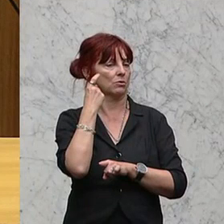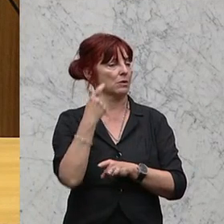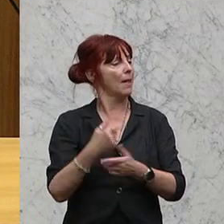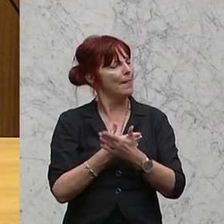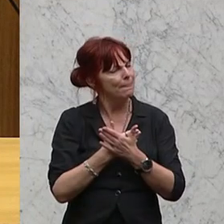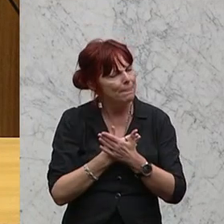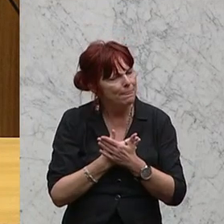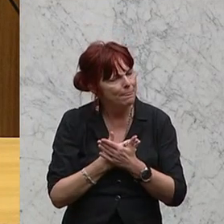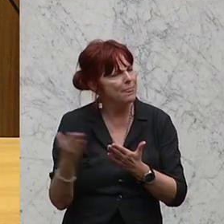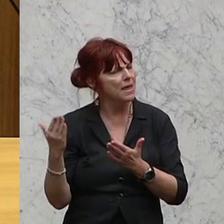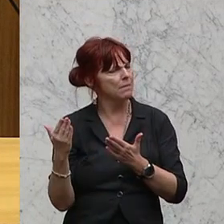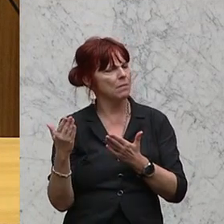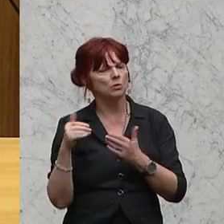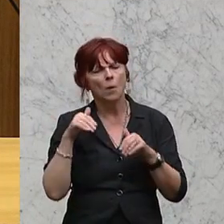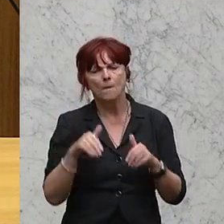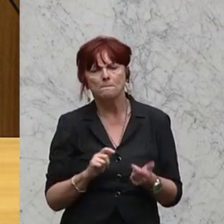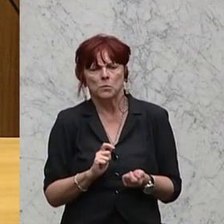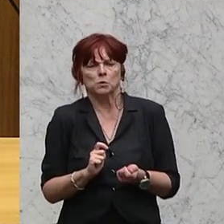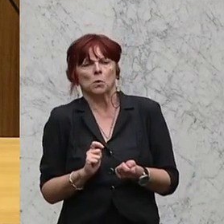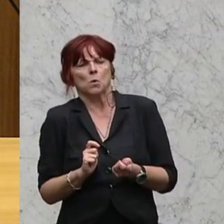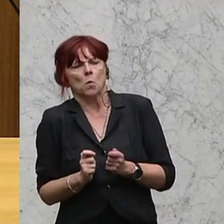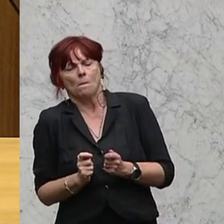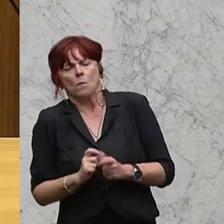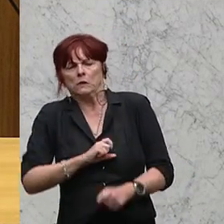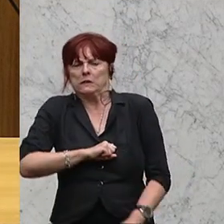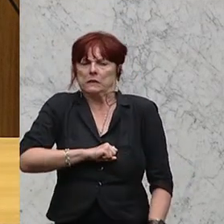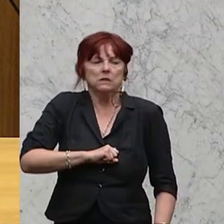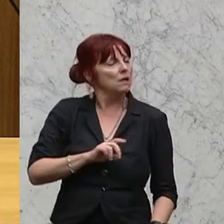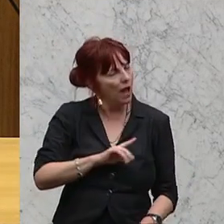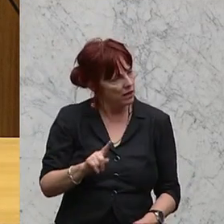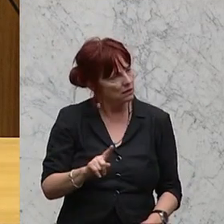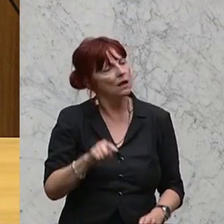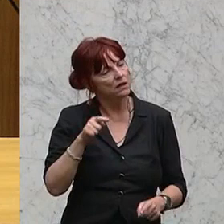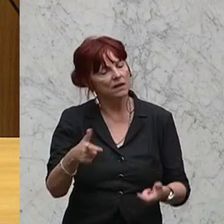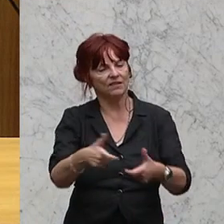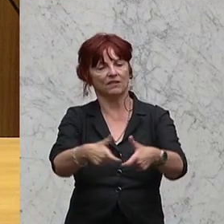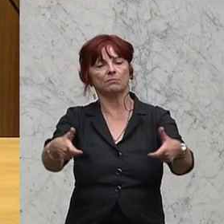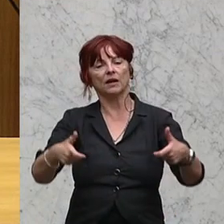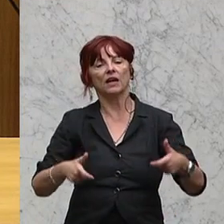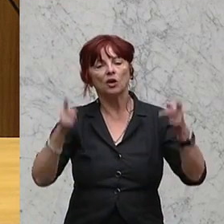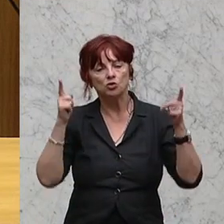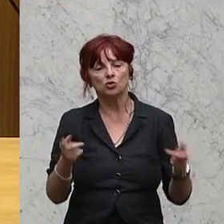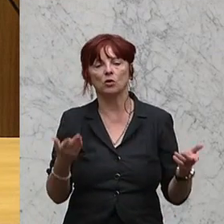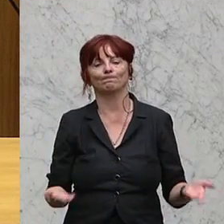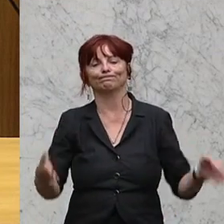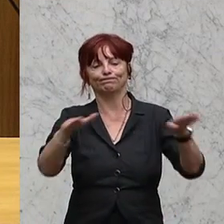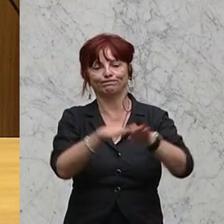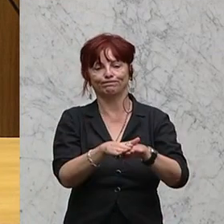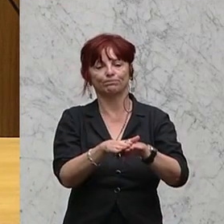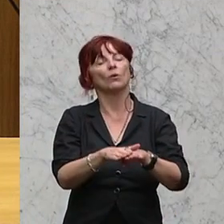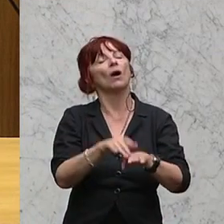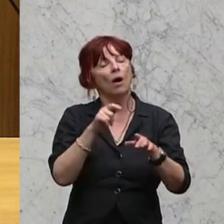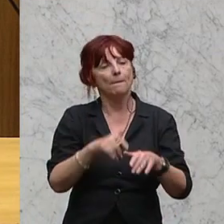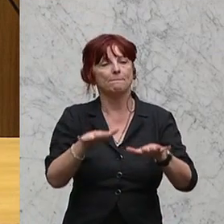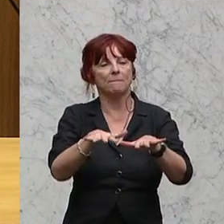in seiner Beschlusslage verbiegen muss. Jetzt geht es darum, dieses Paket auch wirklich zuzuschnüren, durchs Parlament